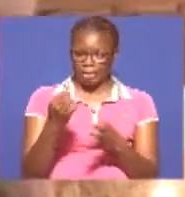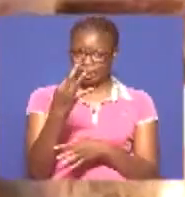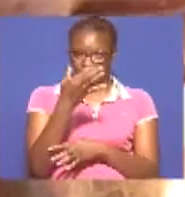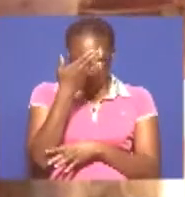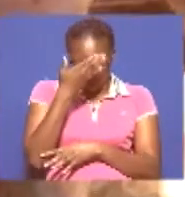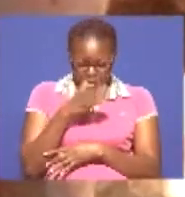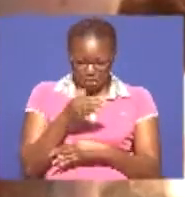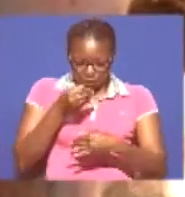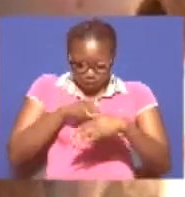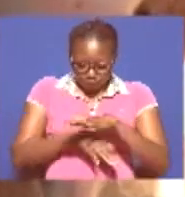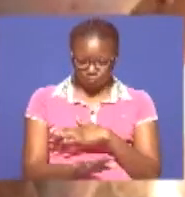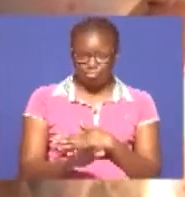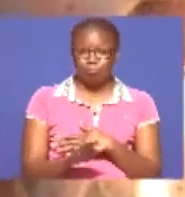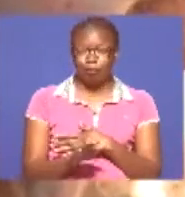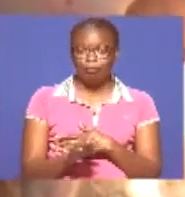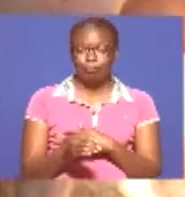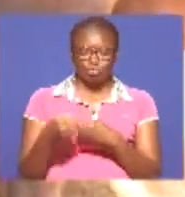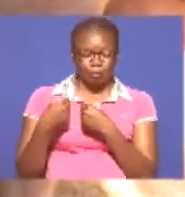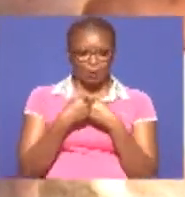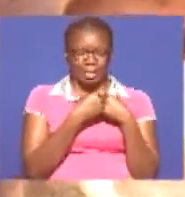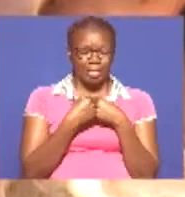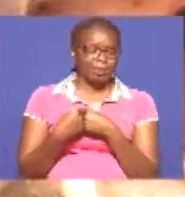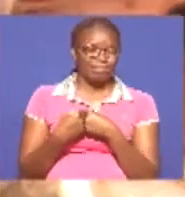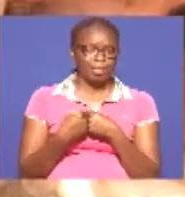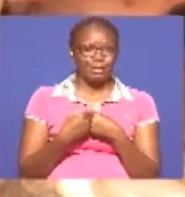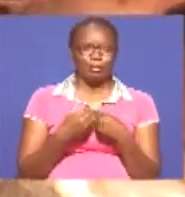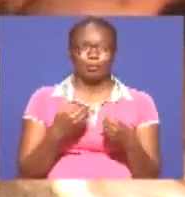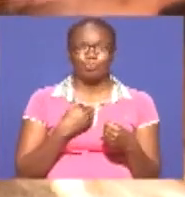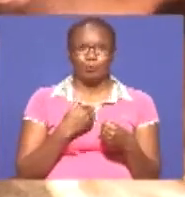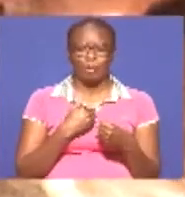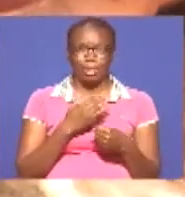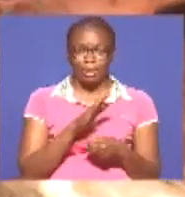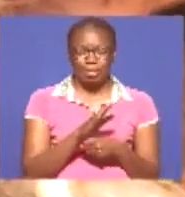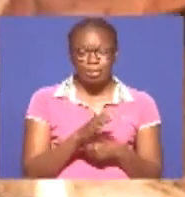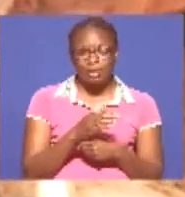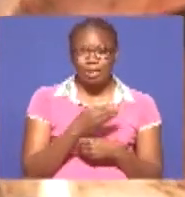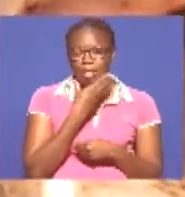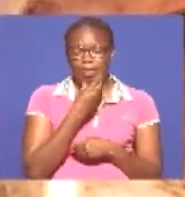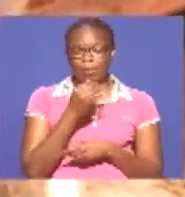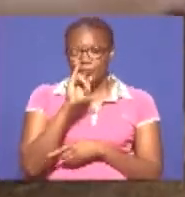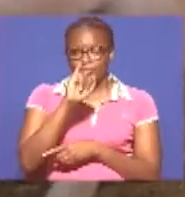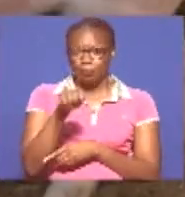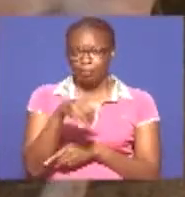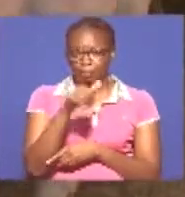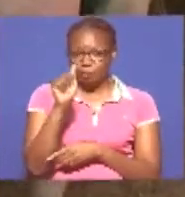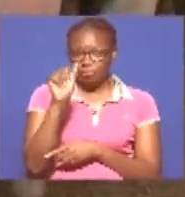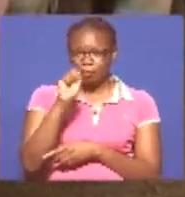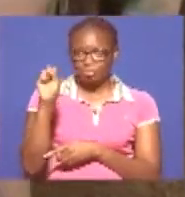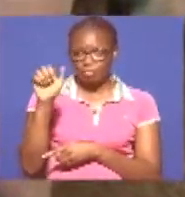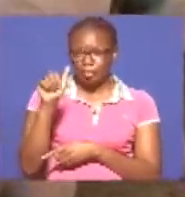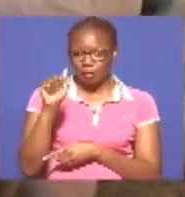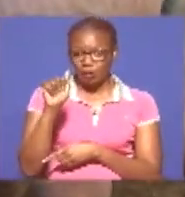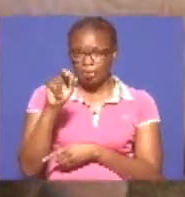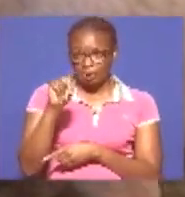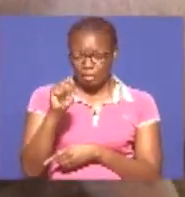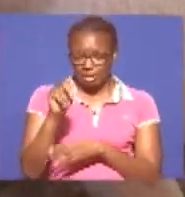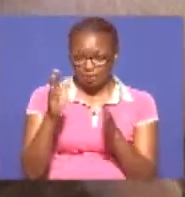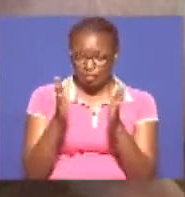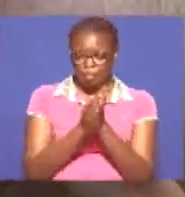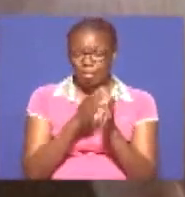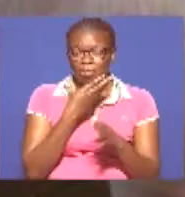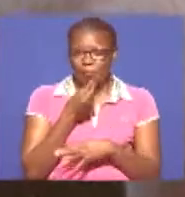toto Changamoto za ufugaji wa ngurue Zipo Licha ya kwamba, jasan na babaki wawu hujaribu wawezavyo